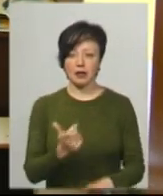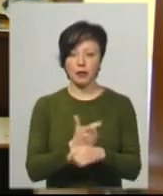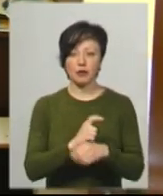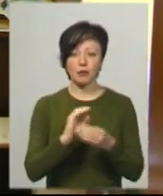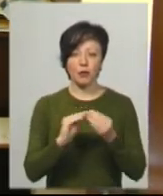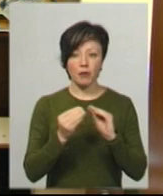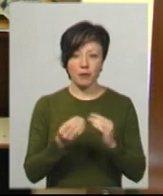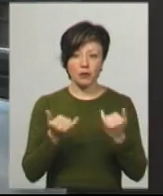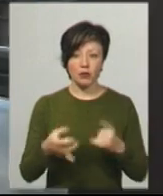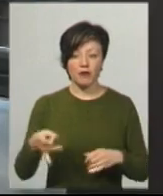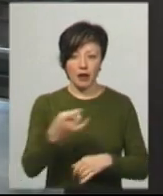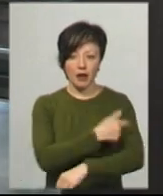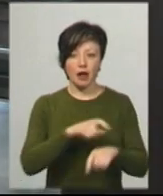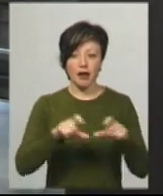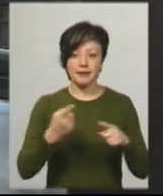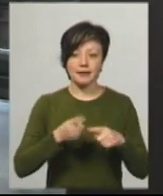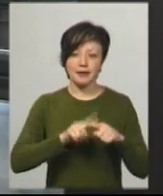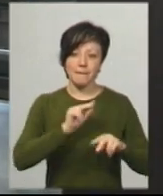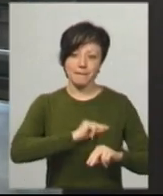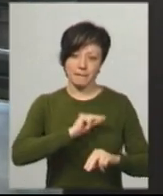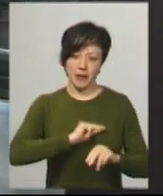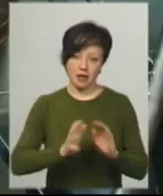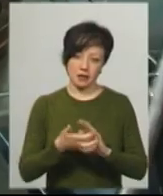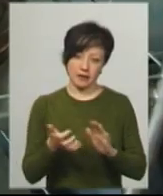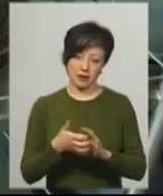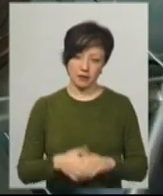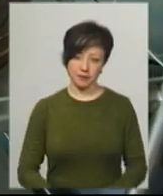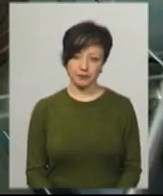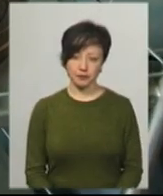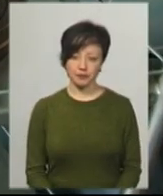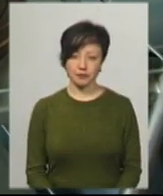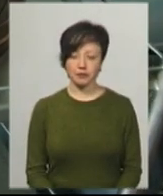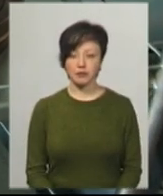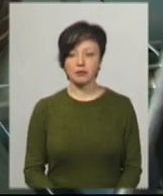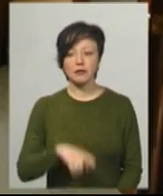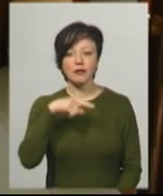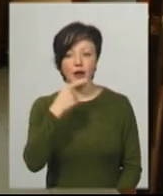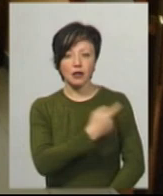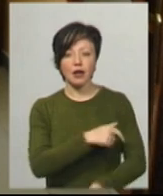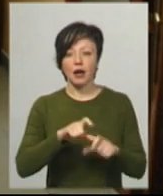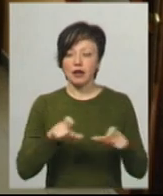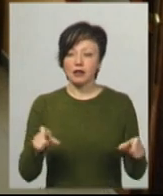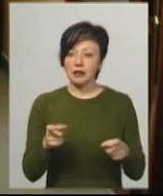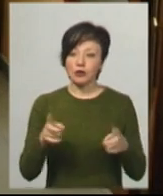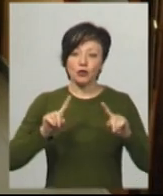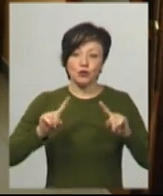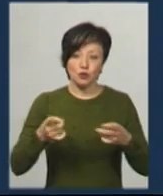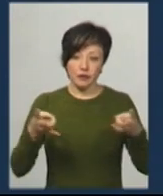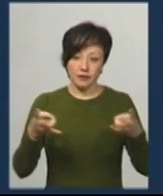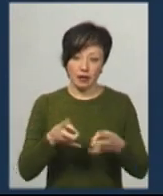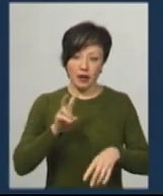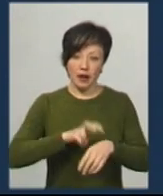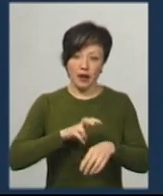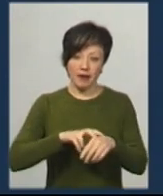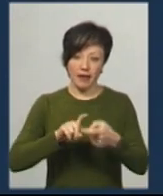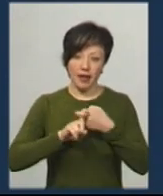сьогодні у райлікарні – це кадри, зізнається головний лікар Володимир Крупко. Каже, у лікарні гостро не вистачає інфекціоністів.